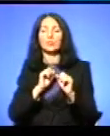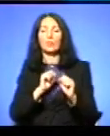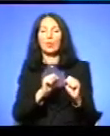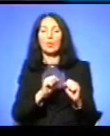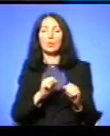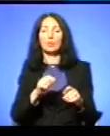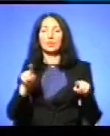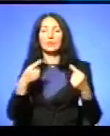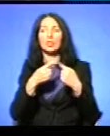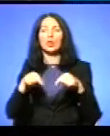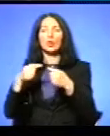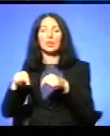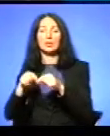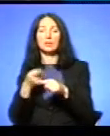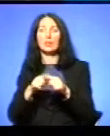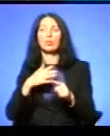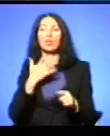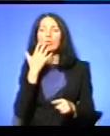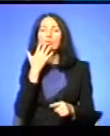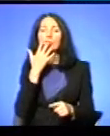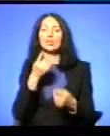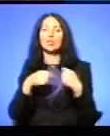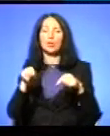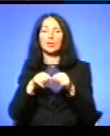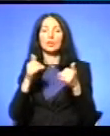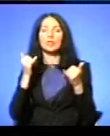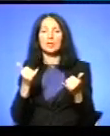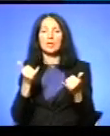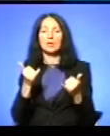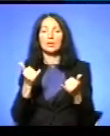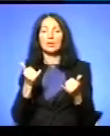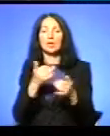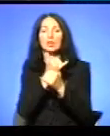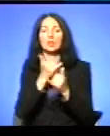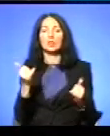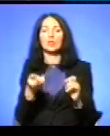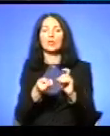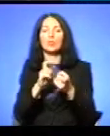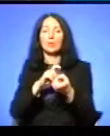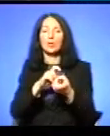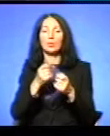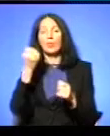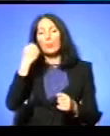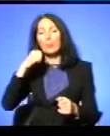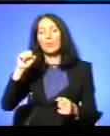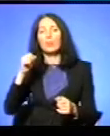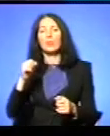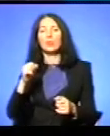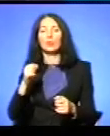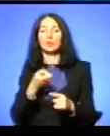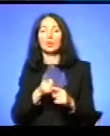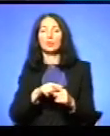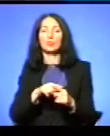організацію, яка стала націоналістичними організаціями О, то зараз неможливо побороти вже цю країну Та коли